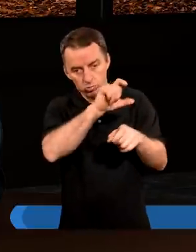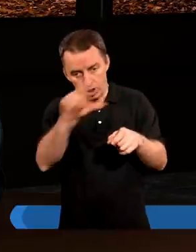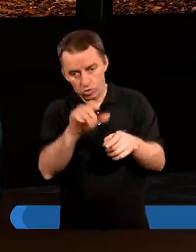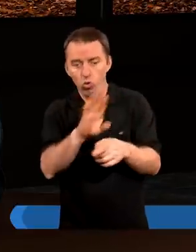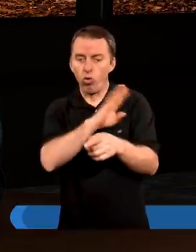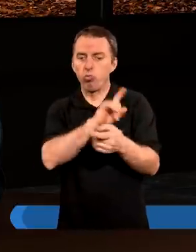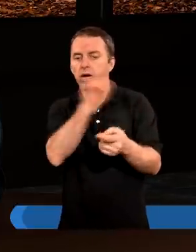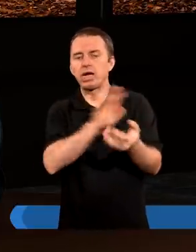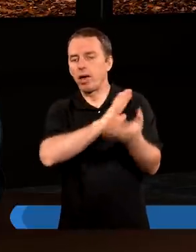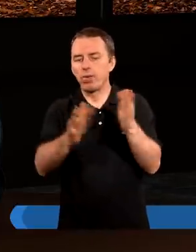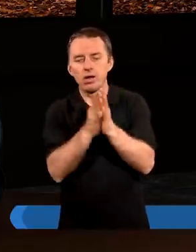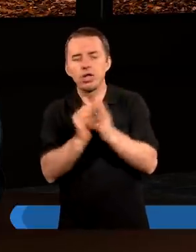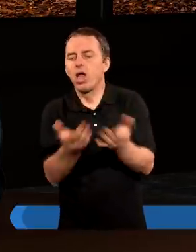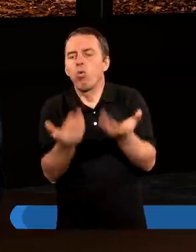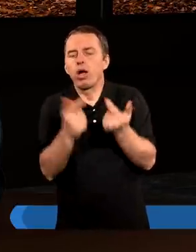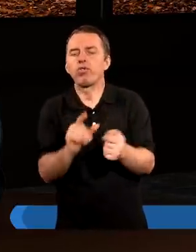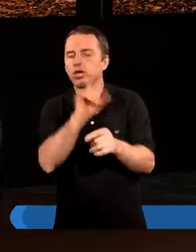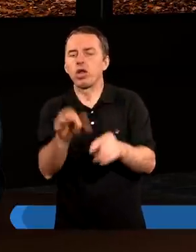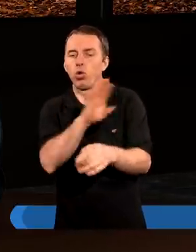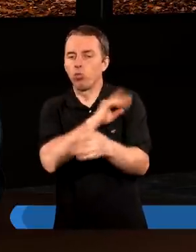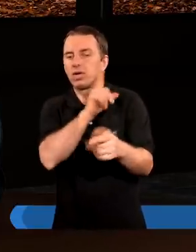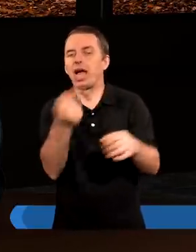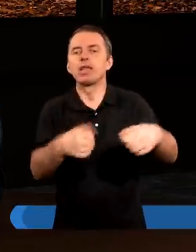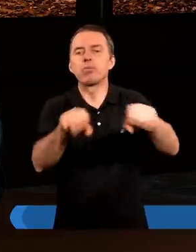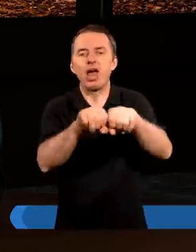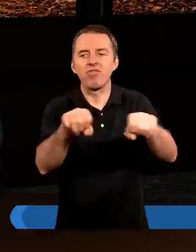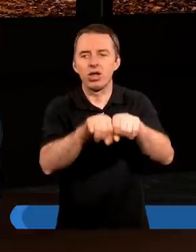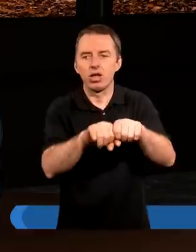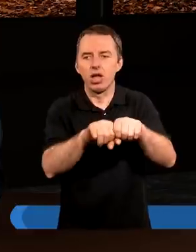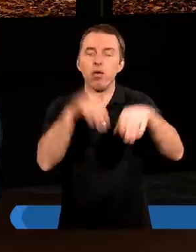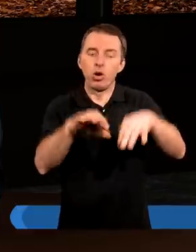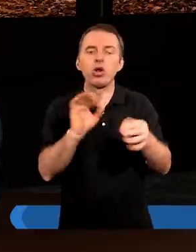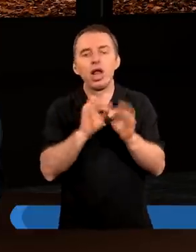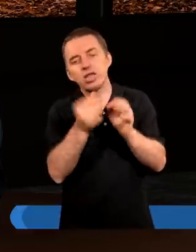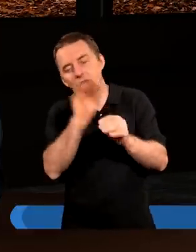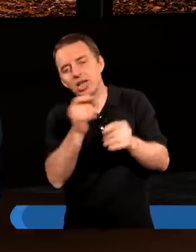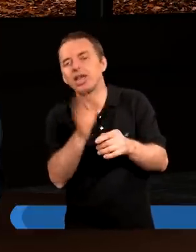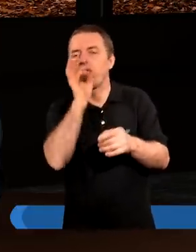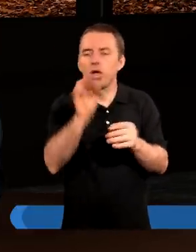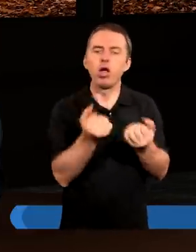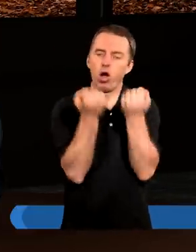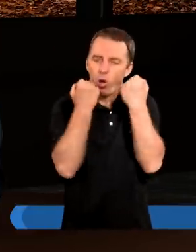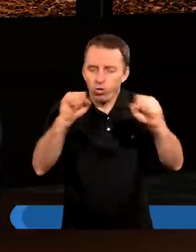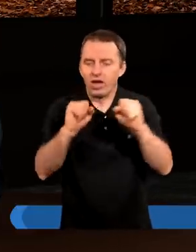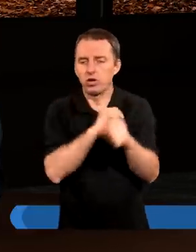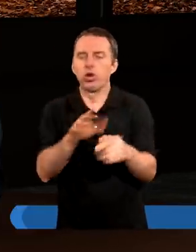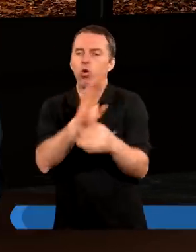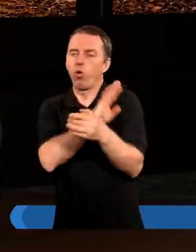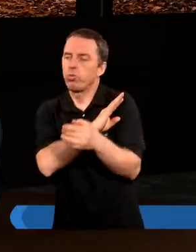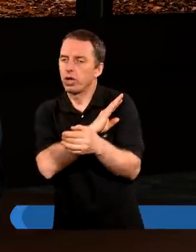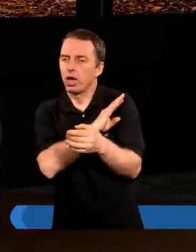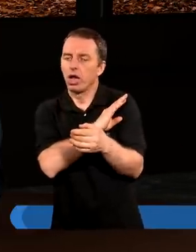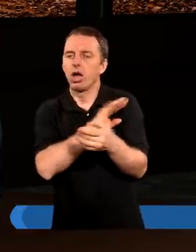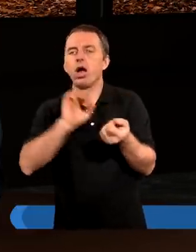bezbożnych. Niełatwo jest zaś umrzeć za sprawiedliwego. Może jeszcze za dobrego ktoś odważy się umrzeć.